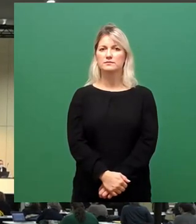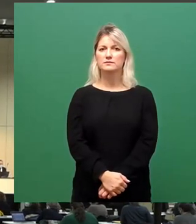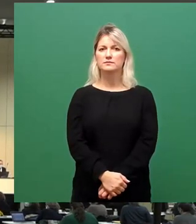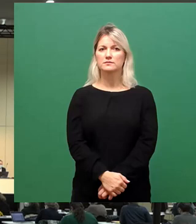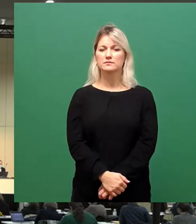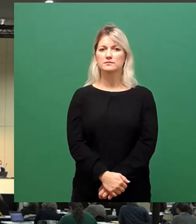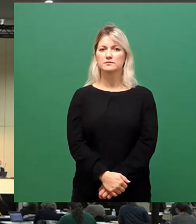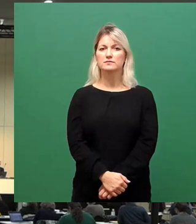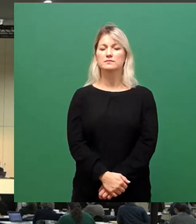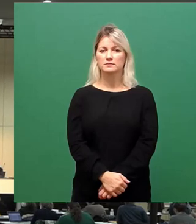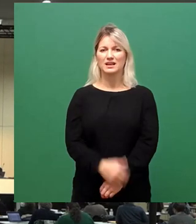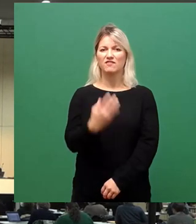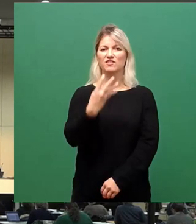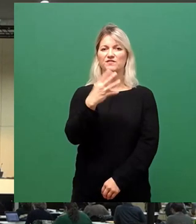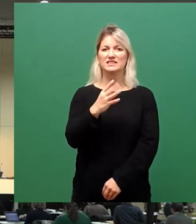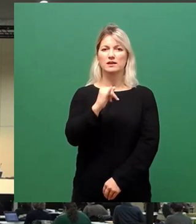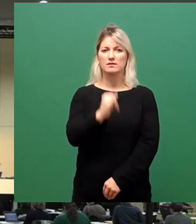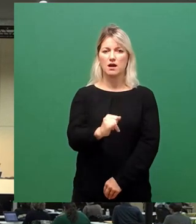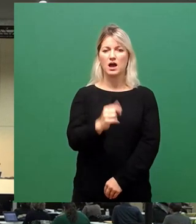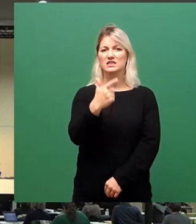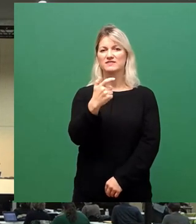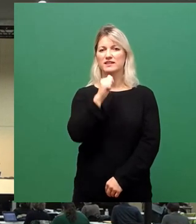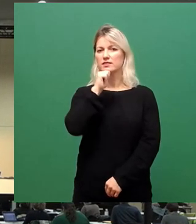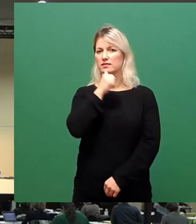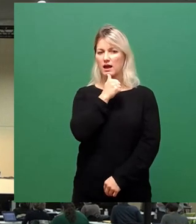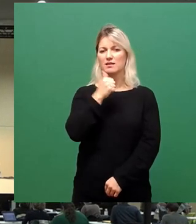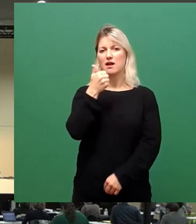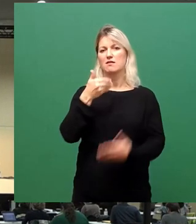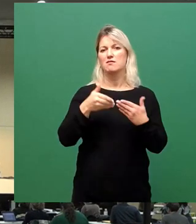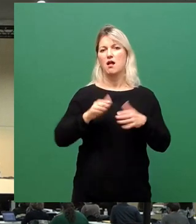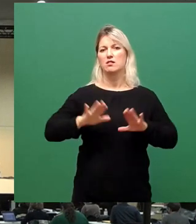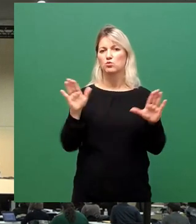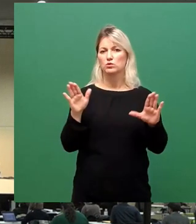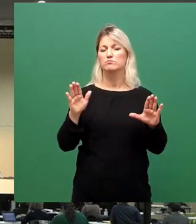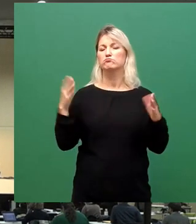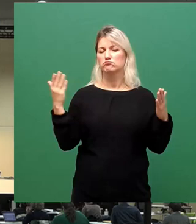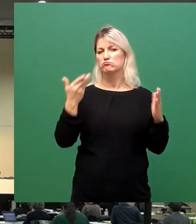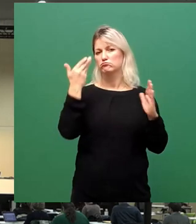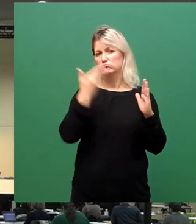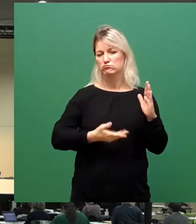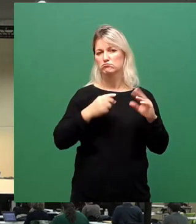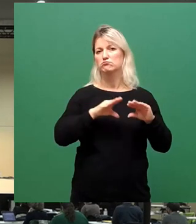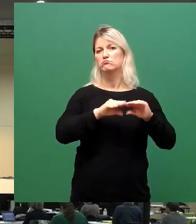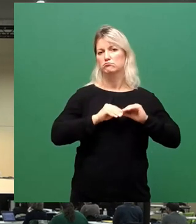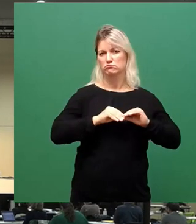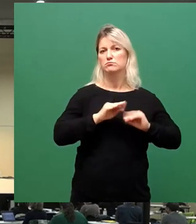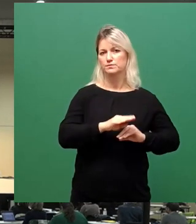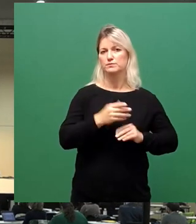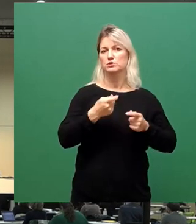45 Ja, stimmt. 20 Nein, stimmt. Eine Enthaltung. Damit wird der Rest so beschlossen.